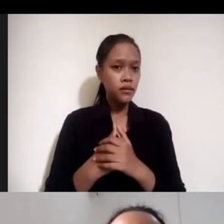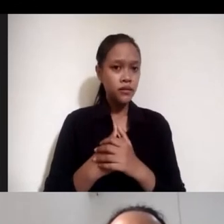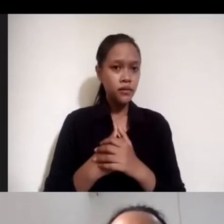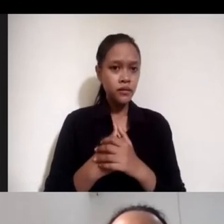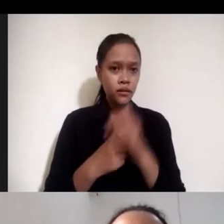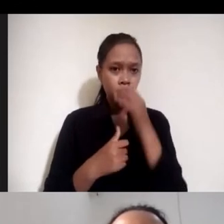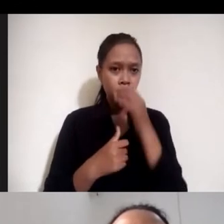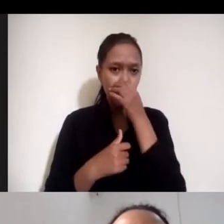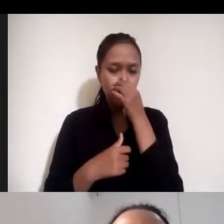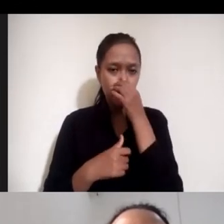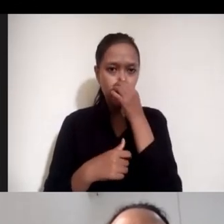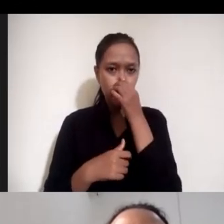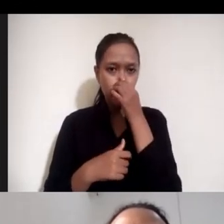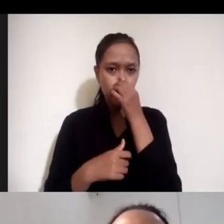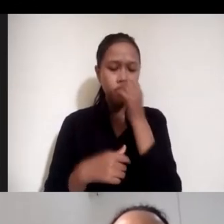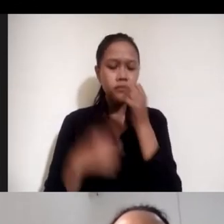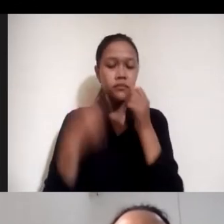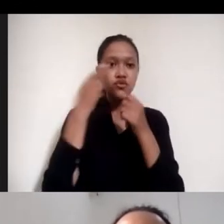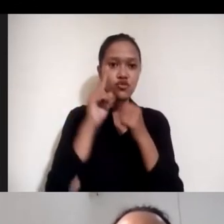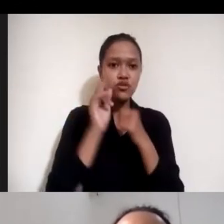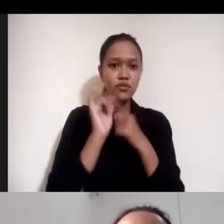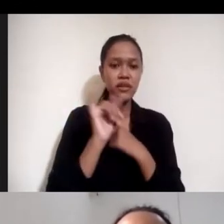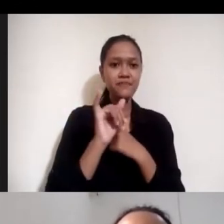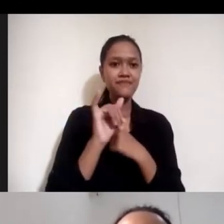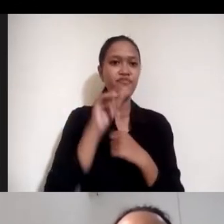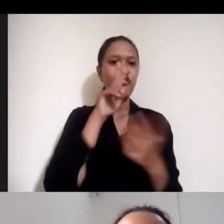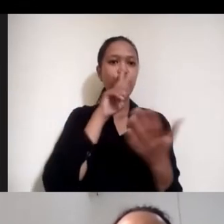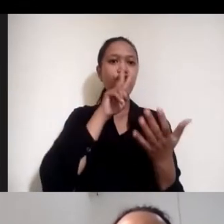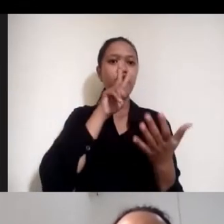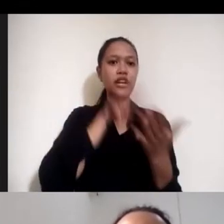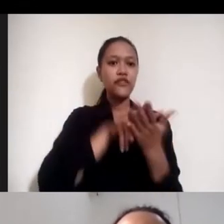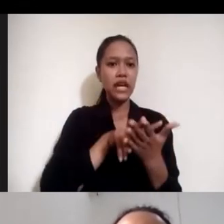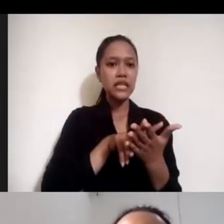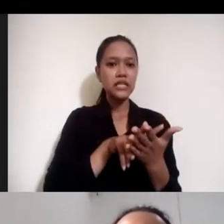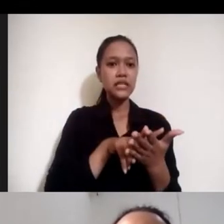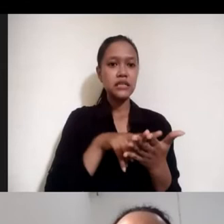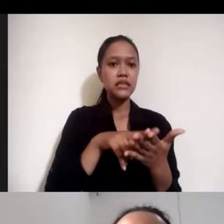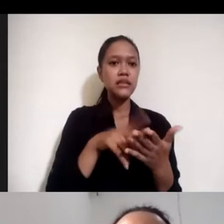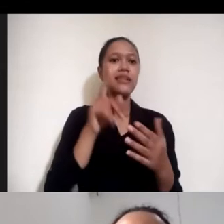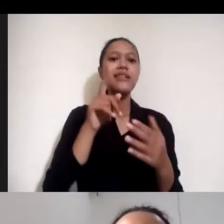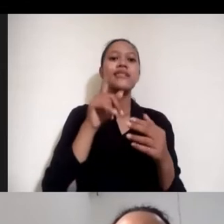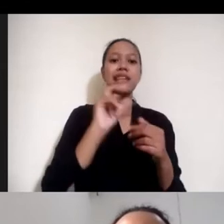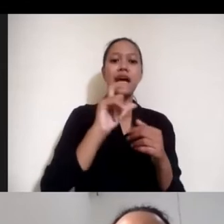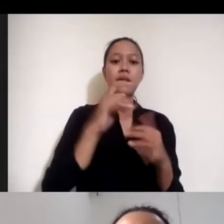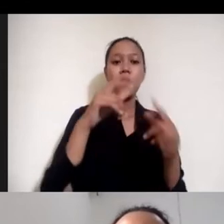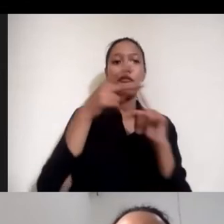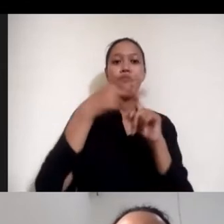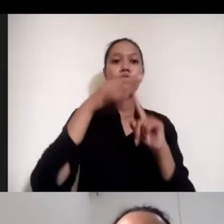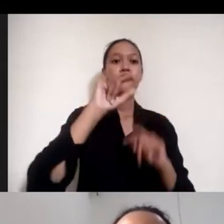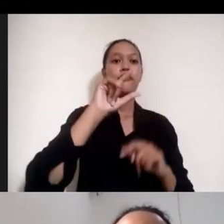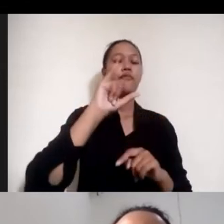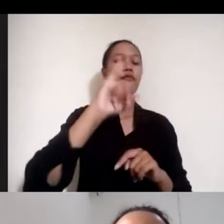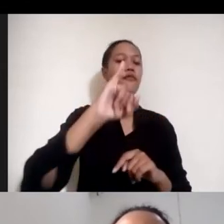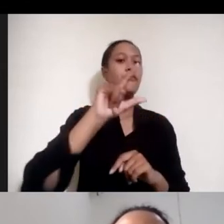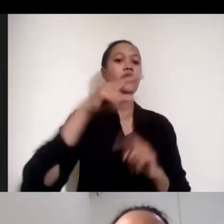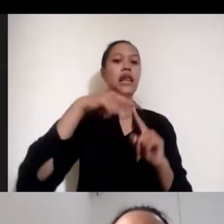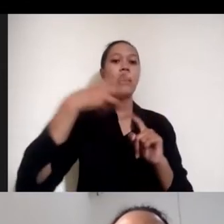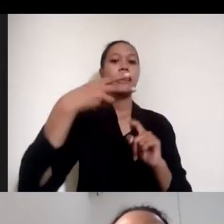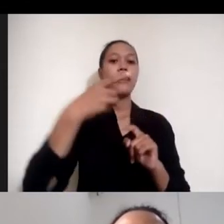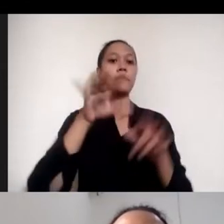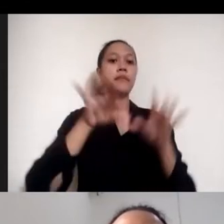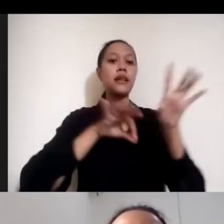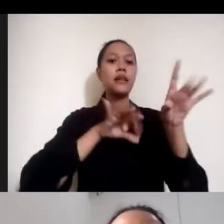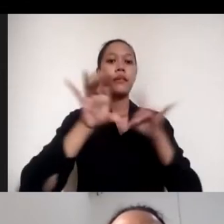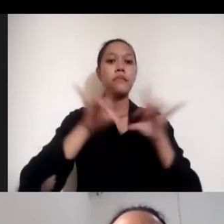menguji validitas melakukan verifikasi dengan melakukan filtering ternyata ditemukan ada satu nama yang